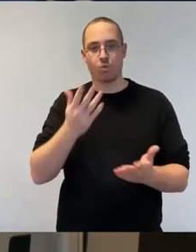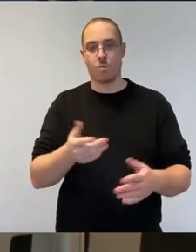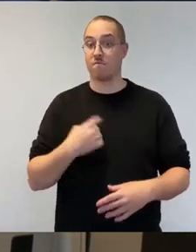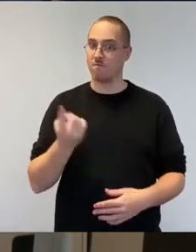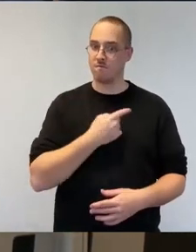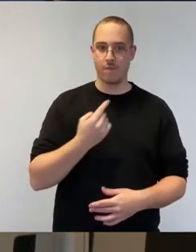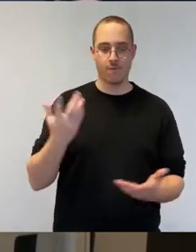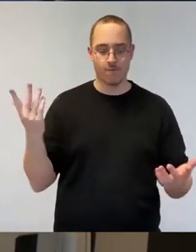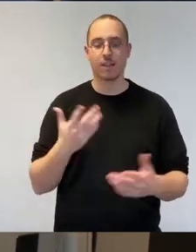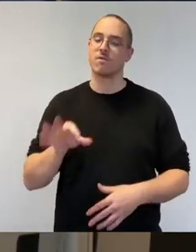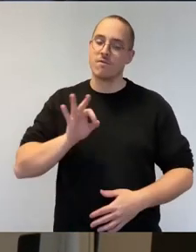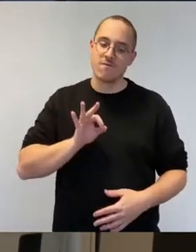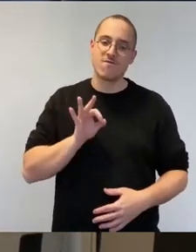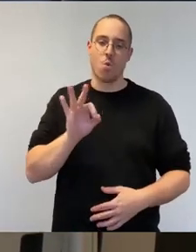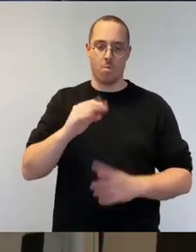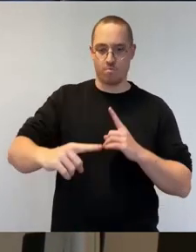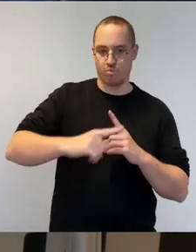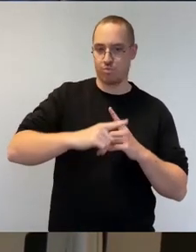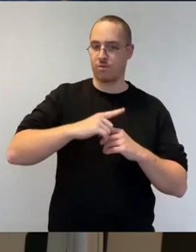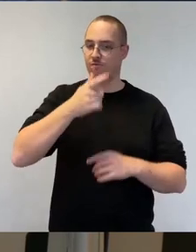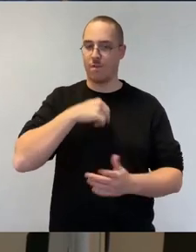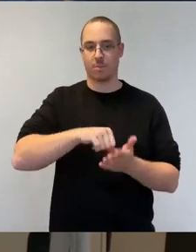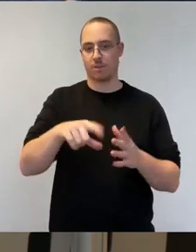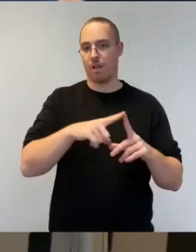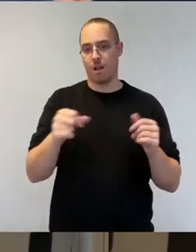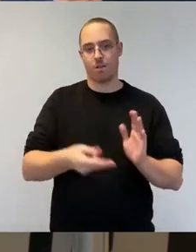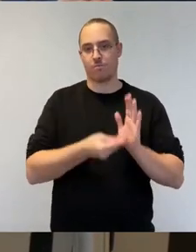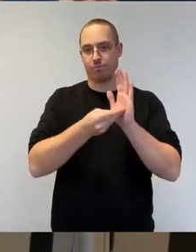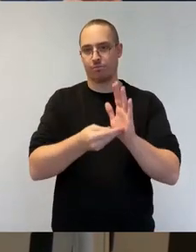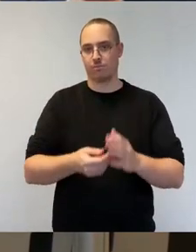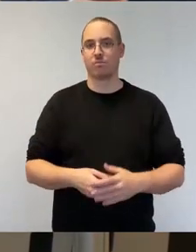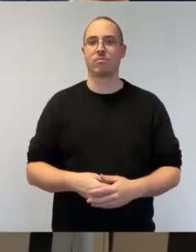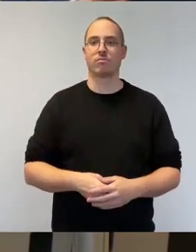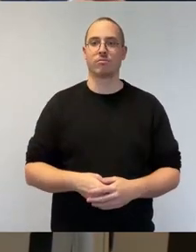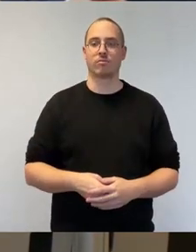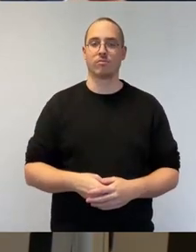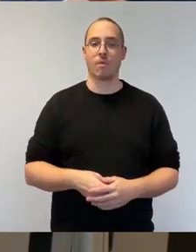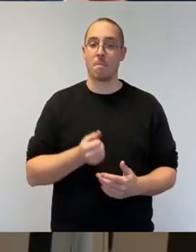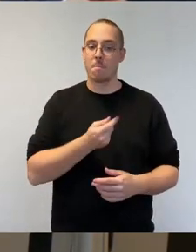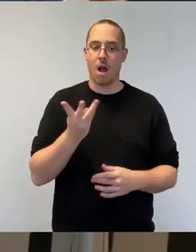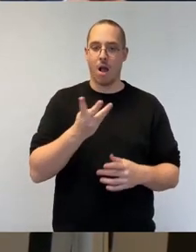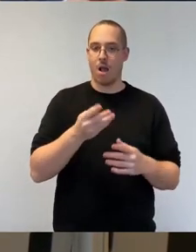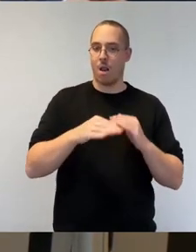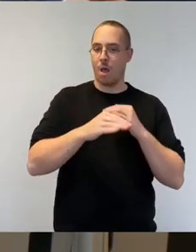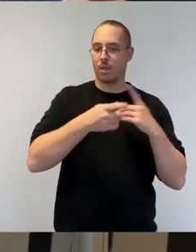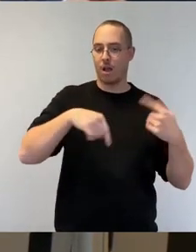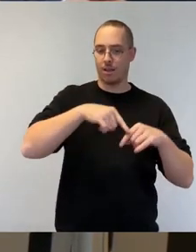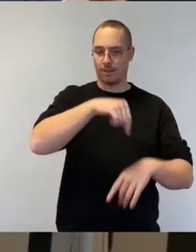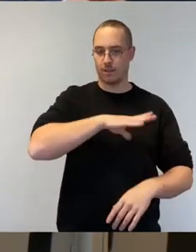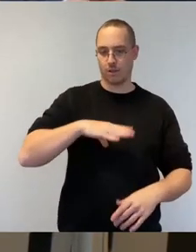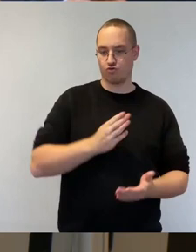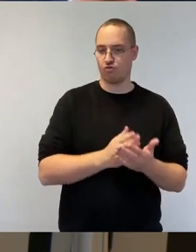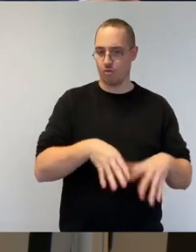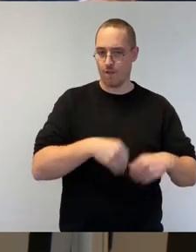Landkreise in Sachsen haben ja bereits mit der Einführung eigener Systeme begonnen. Auch die Bundespolitik hat bundeseinheitliche Regelungen vereinbart. Momentan